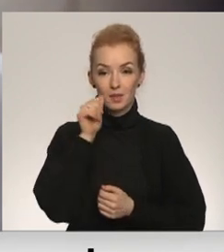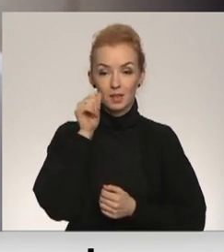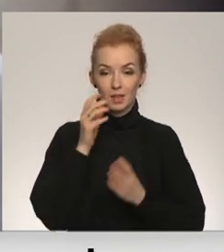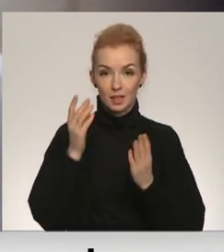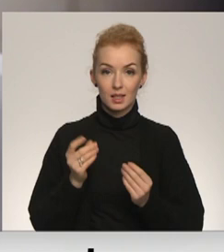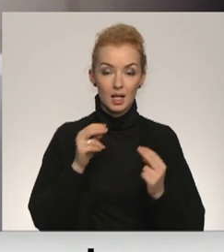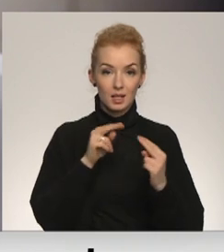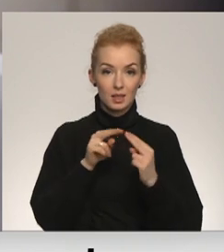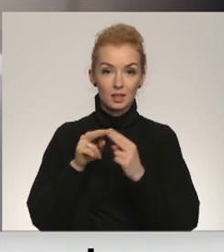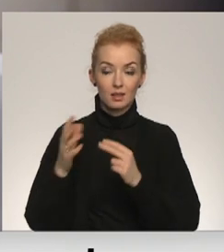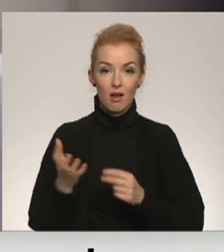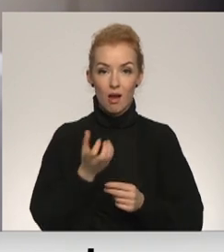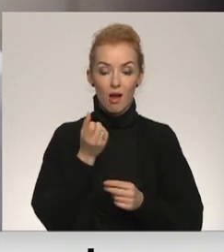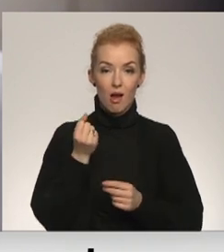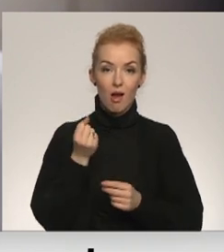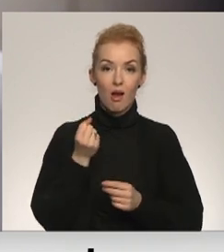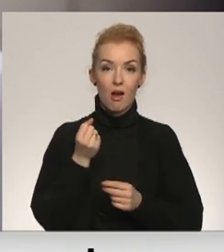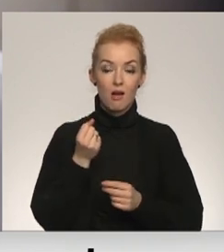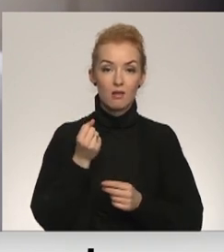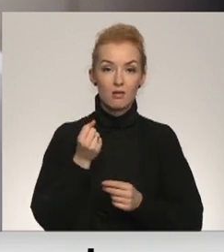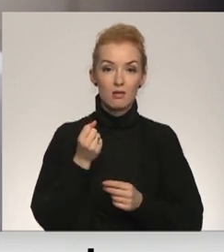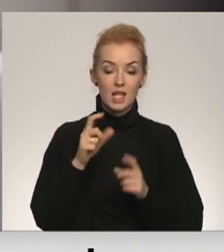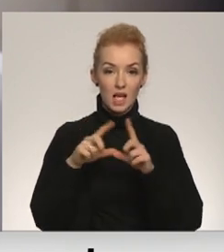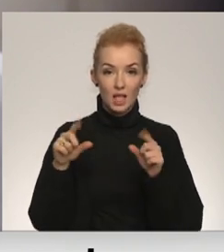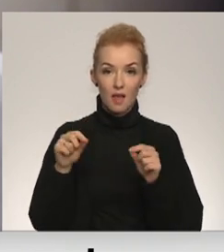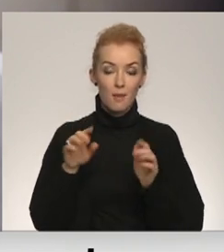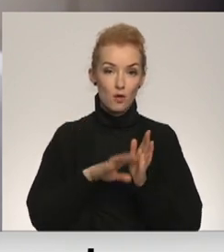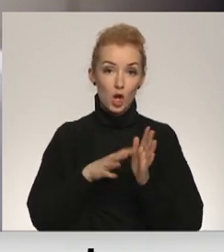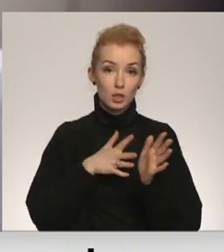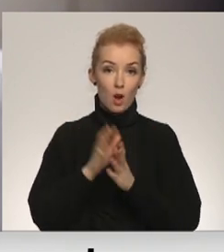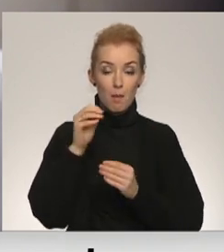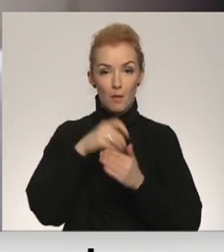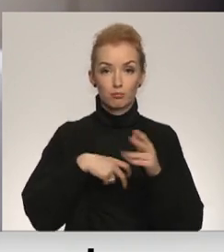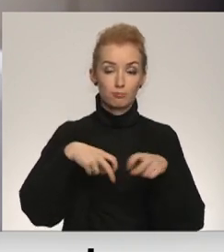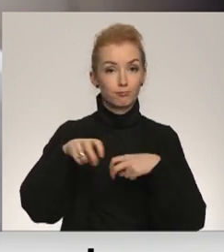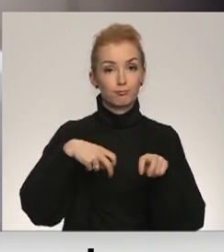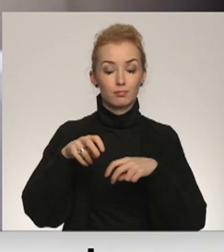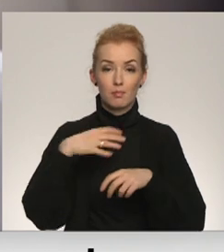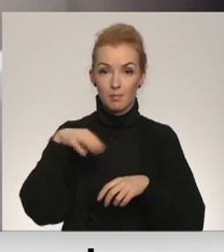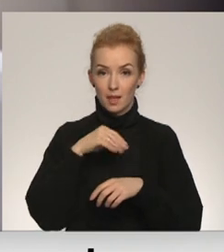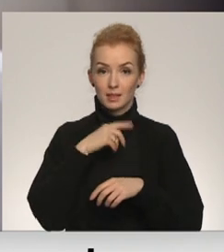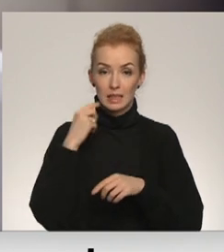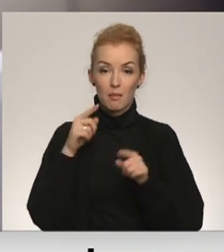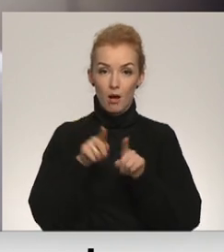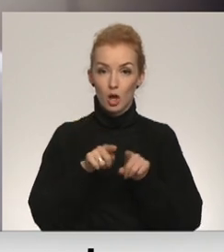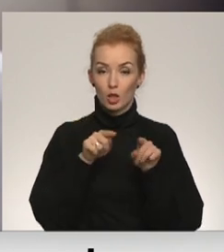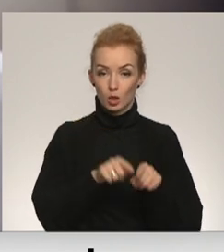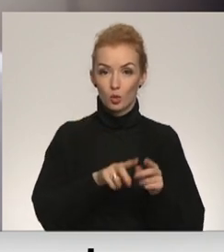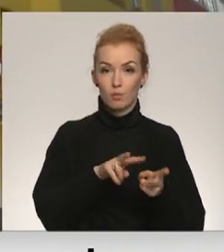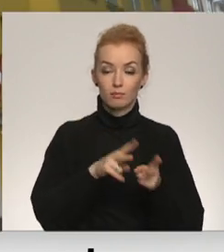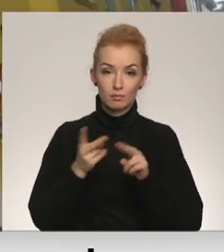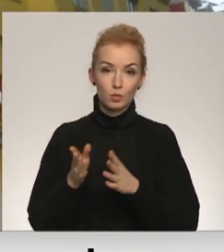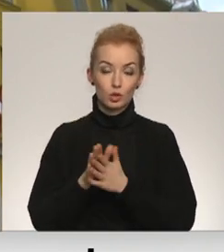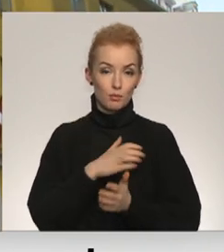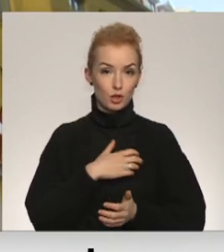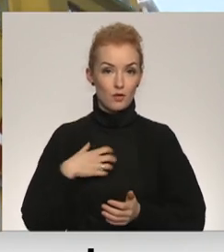Saziņa ar elektroniskā formu ir parasti ikdiena. Vienkārši mēs gribam arī šo visu satiecināt ar pašvaldību.